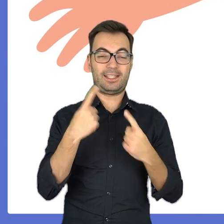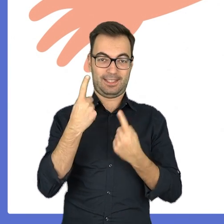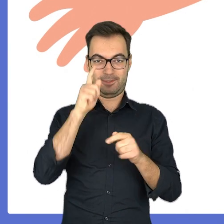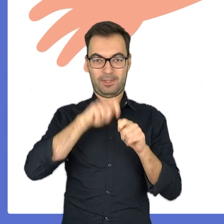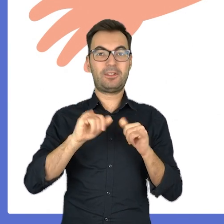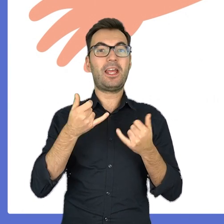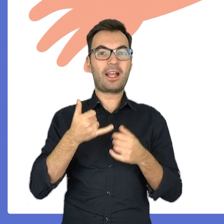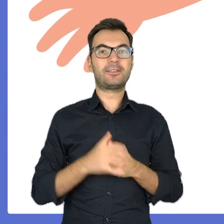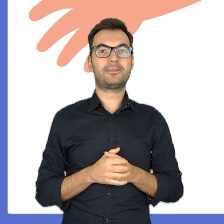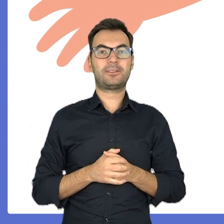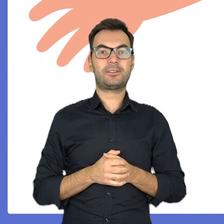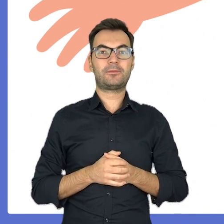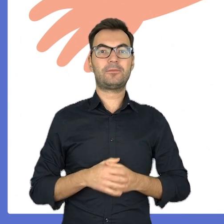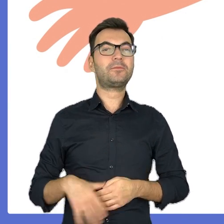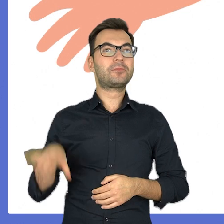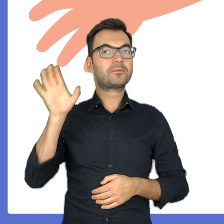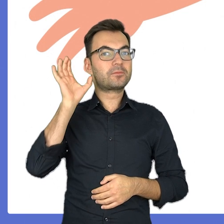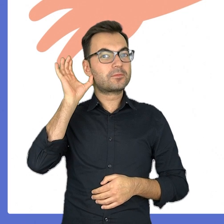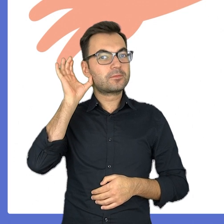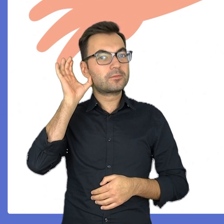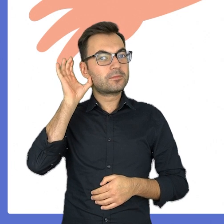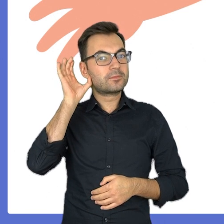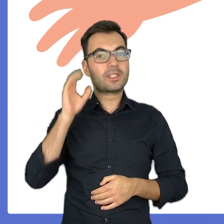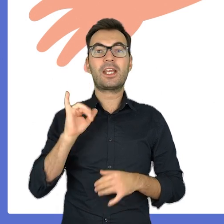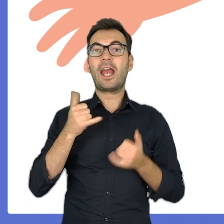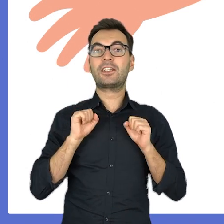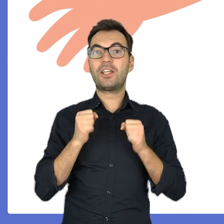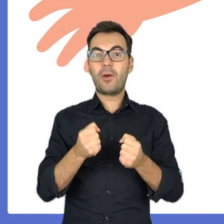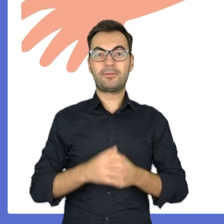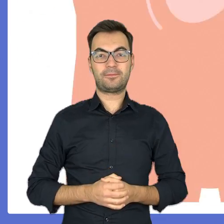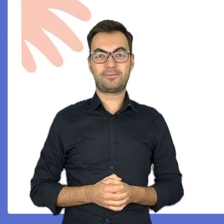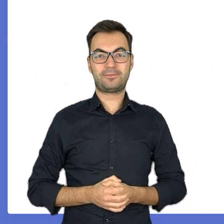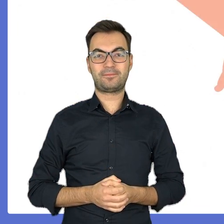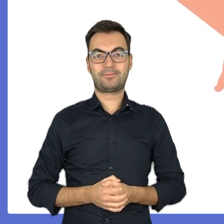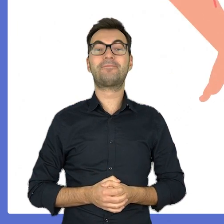sprawdzić jak bije, przykładając ucho i nasłuchując. A jak działa?